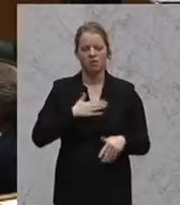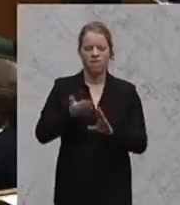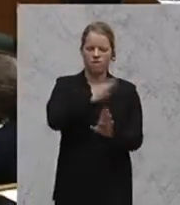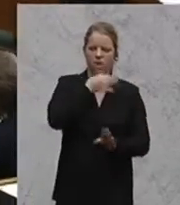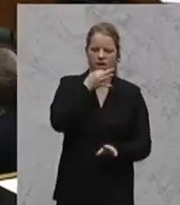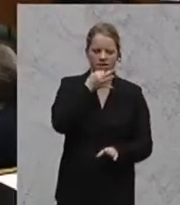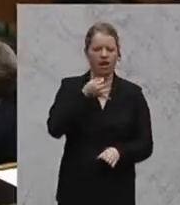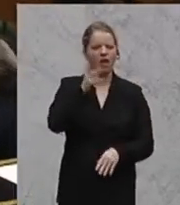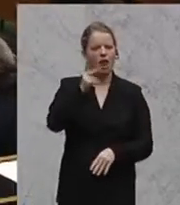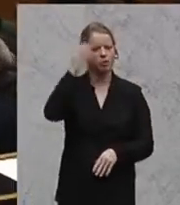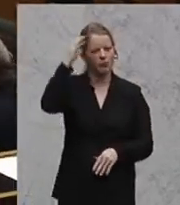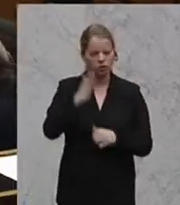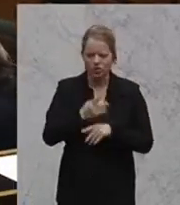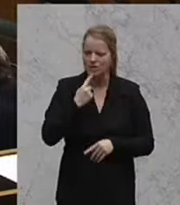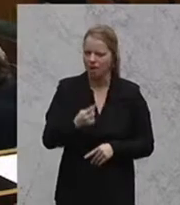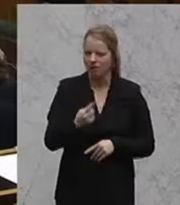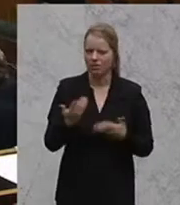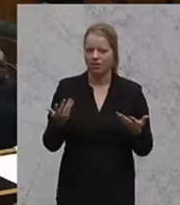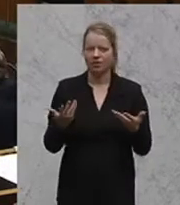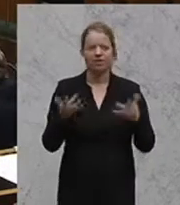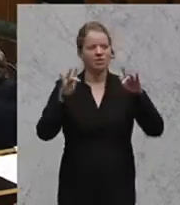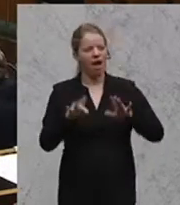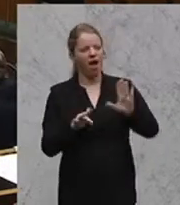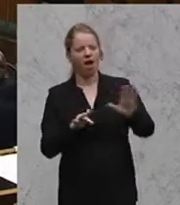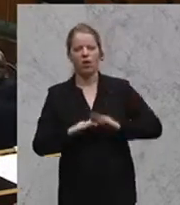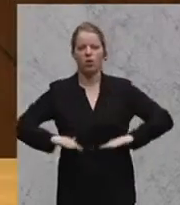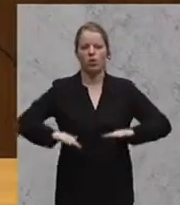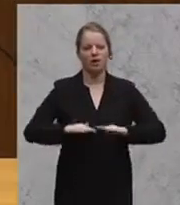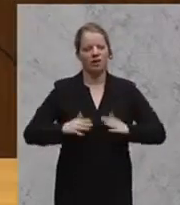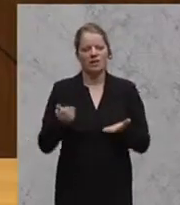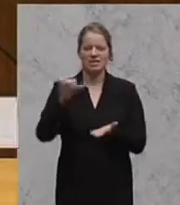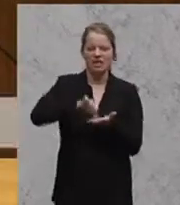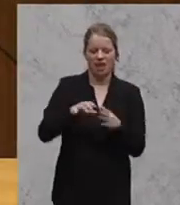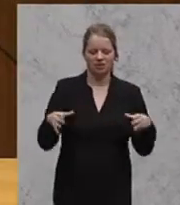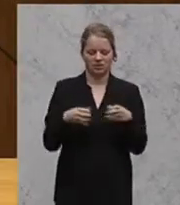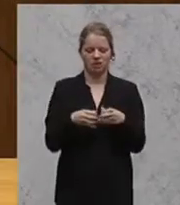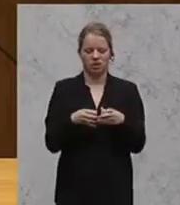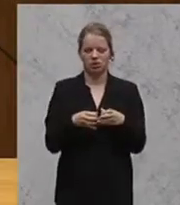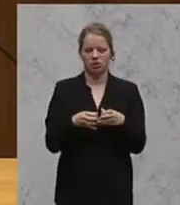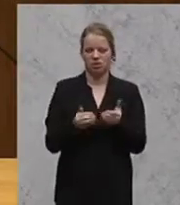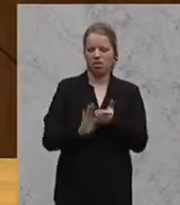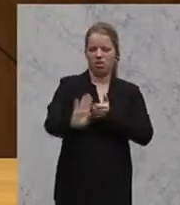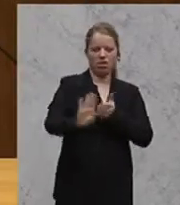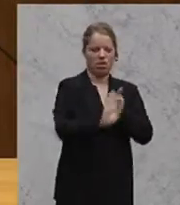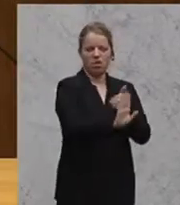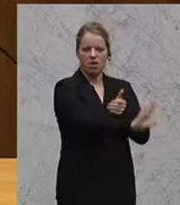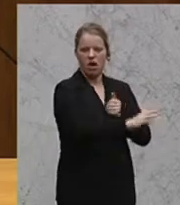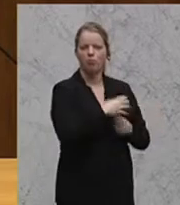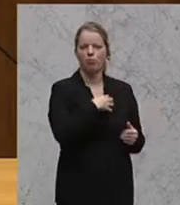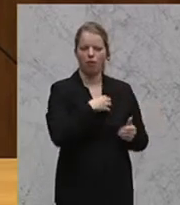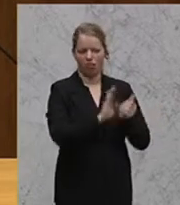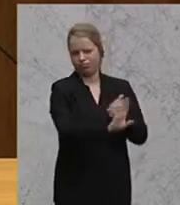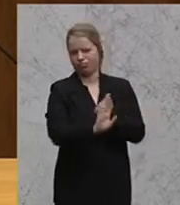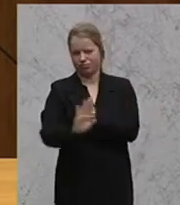Vorredner Klaus Brink schon zum Ausdruck gekommen, den zentralistischen Grundkern und damit den bürgerferneren Zugang der NEOS, der sich an